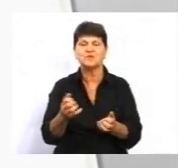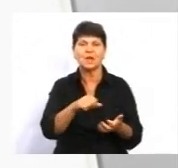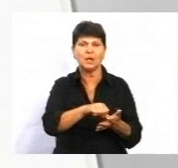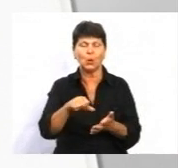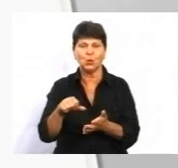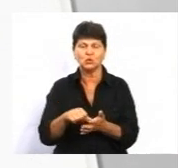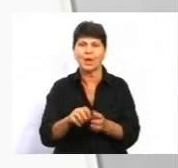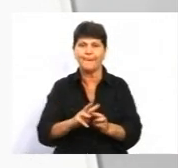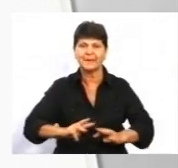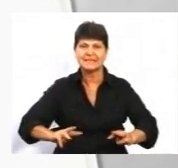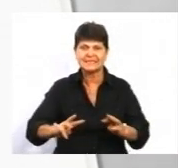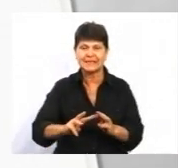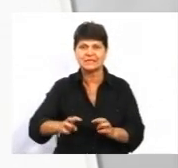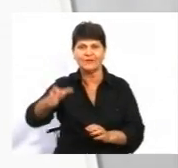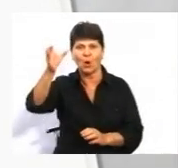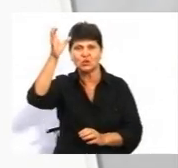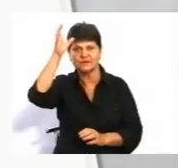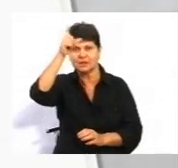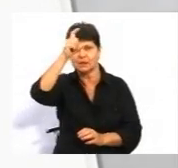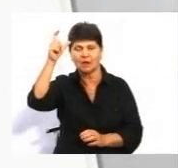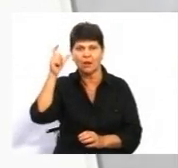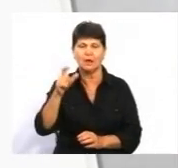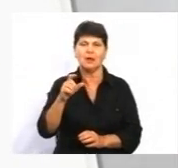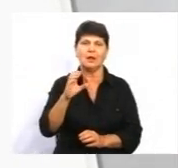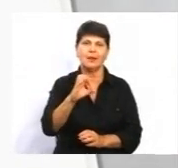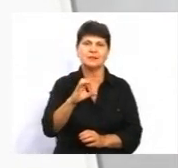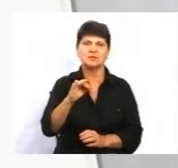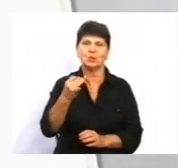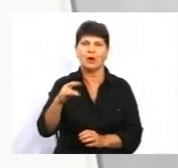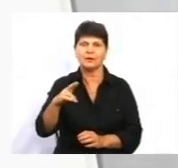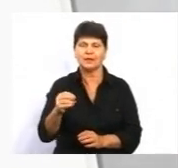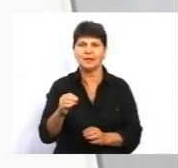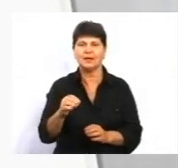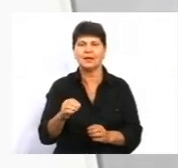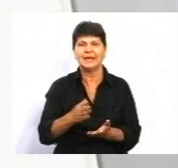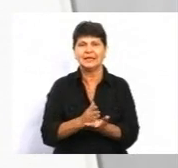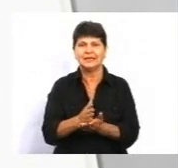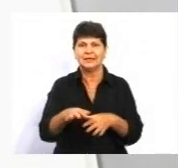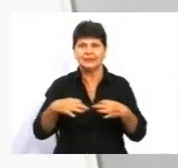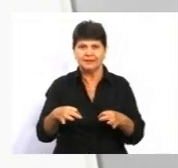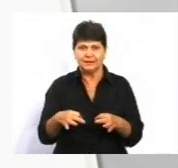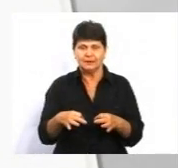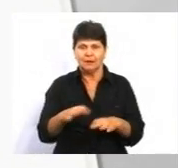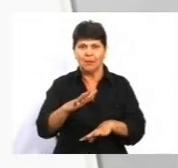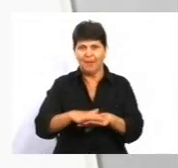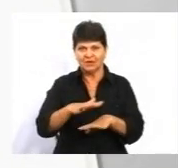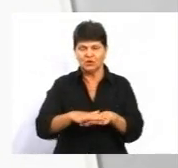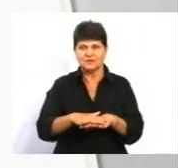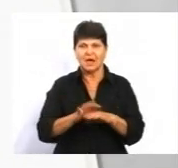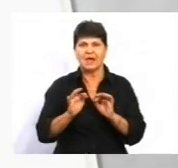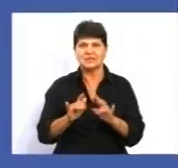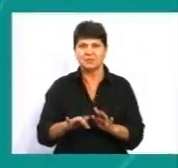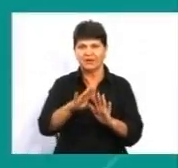освіти і науки, проєкту USAID, трансформація фінансового сектору, Університету банківської справи та низка